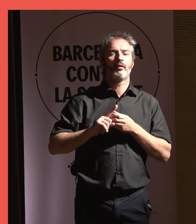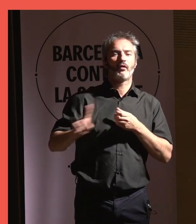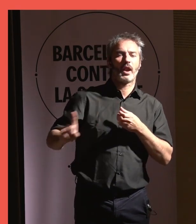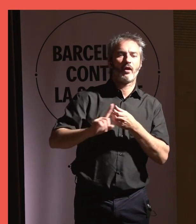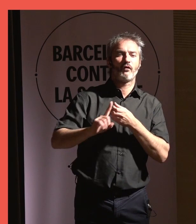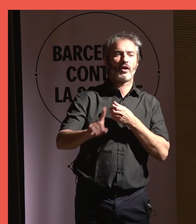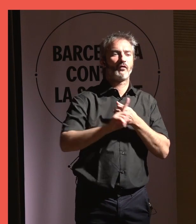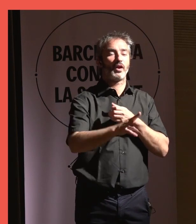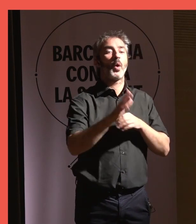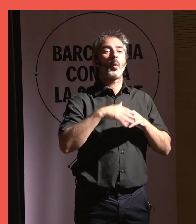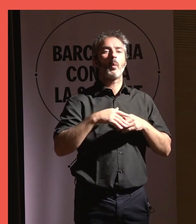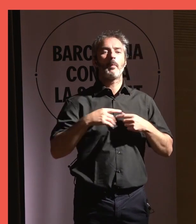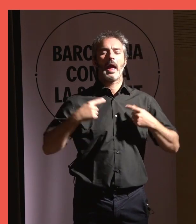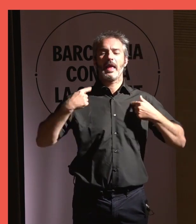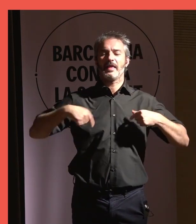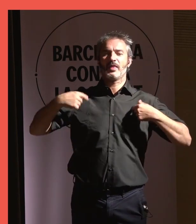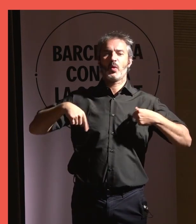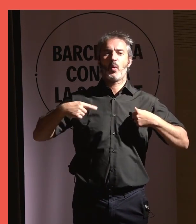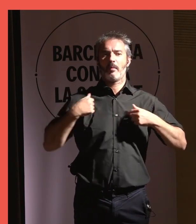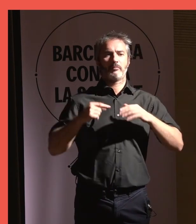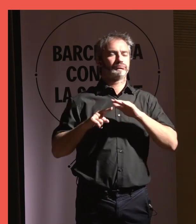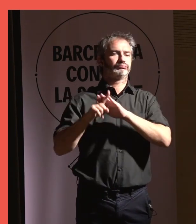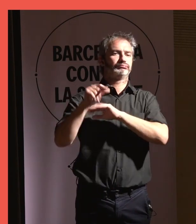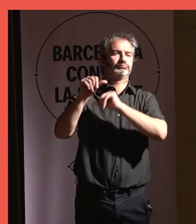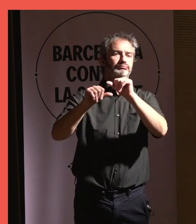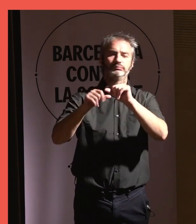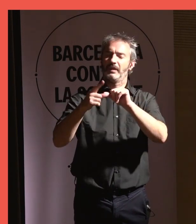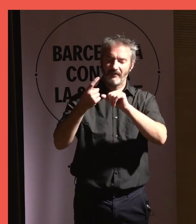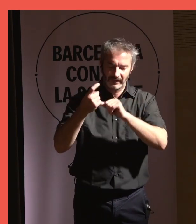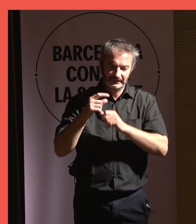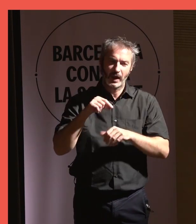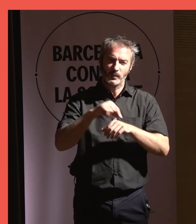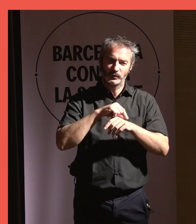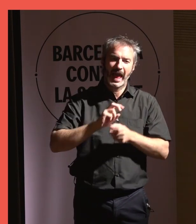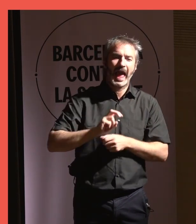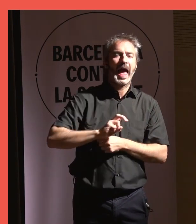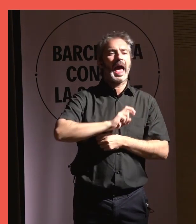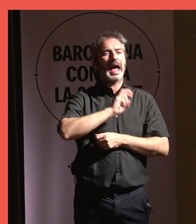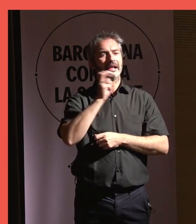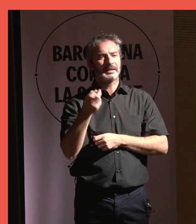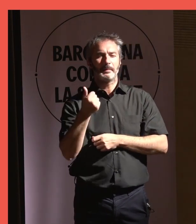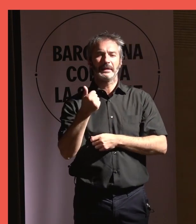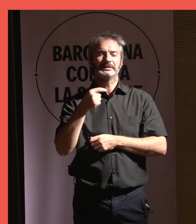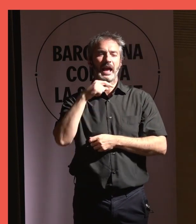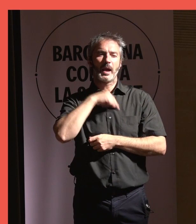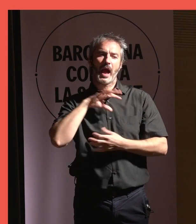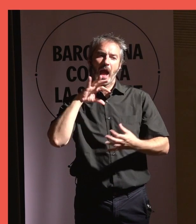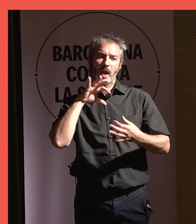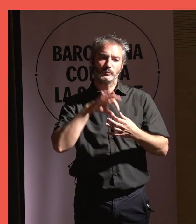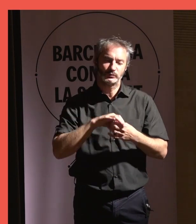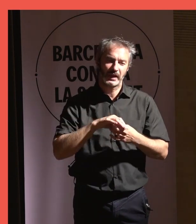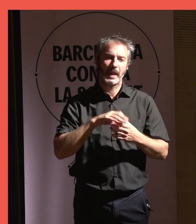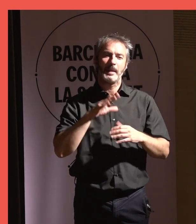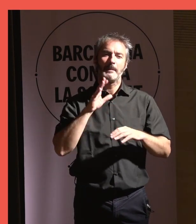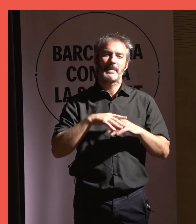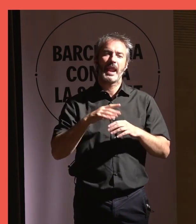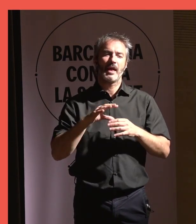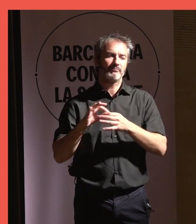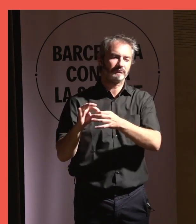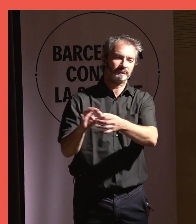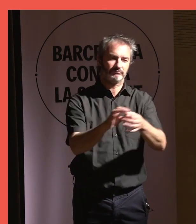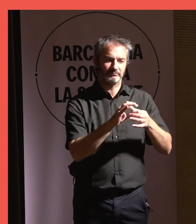'individualisme ha triomfat. Cal construir polítiques alternatives de base emocional que ajudin a enfortir